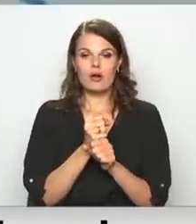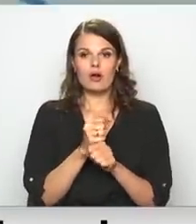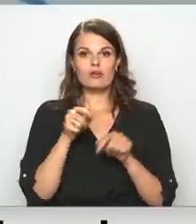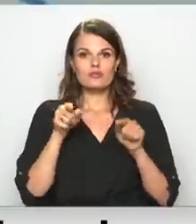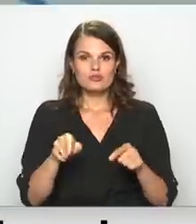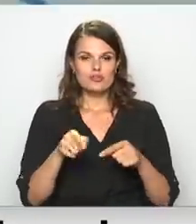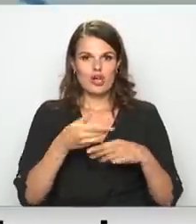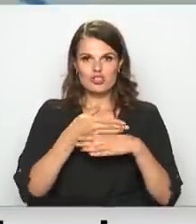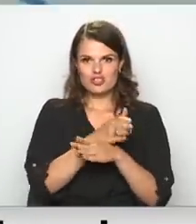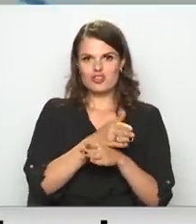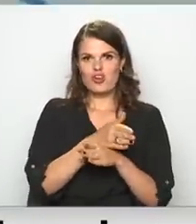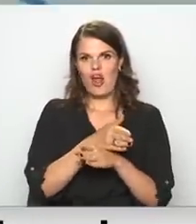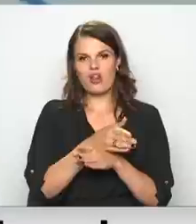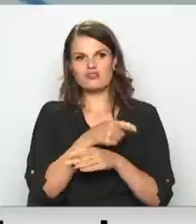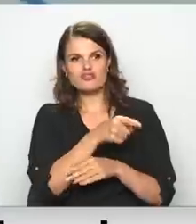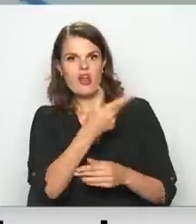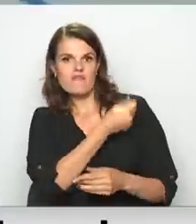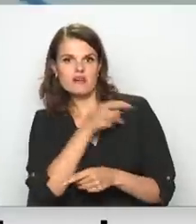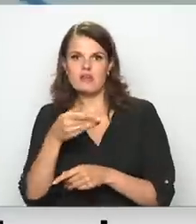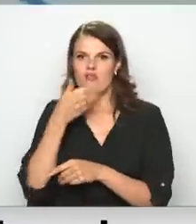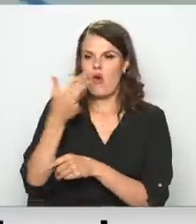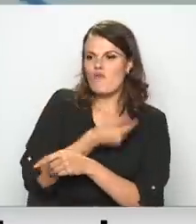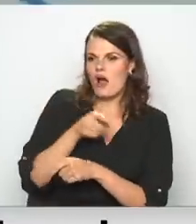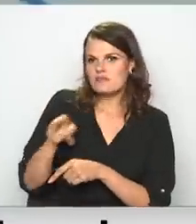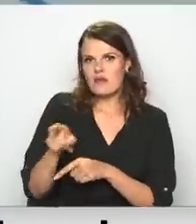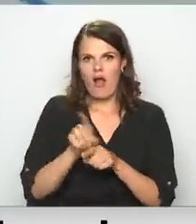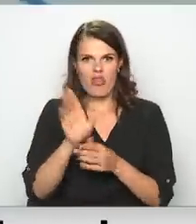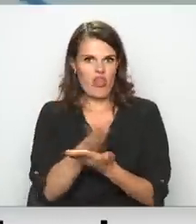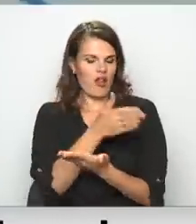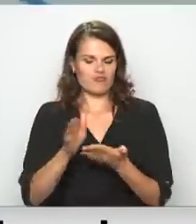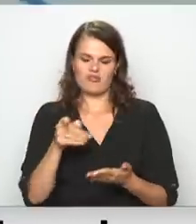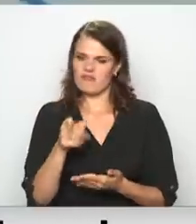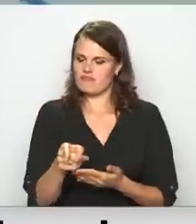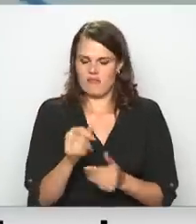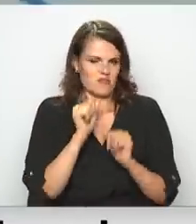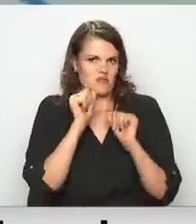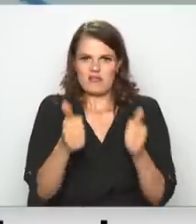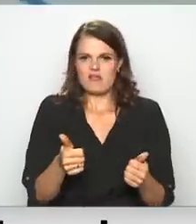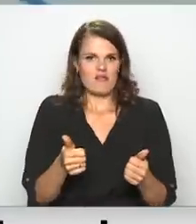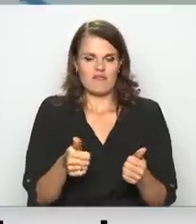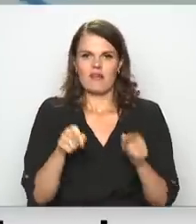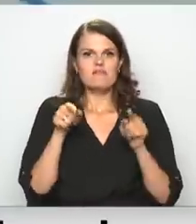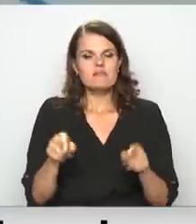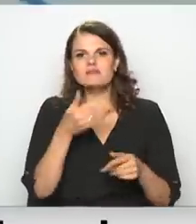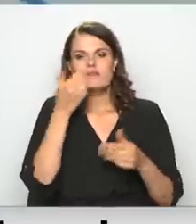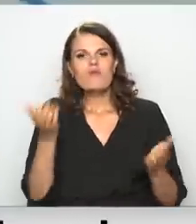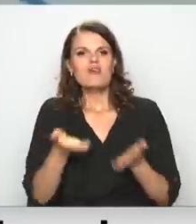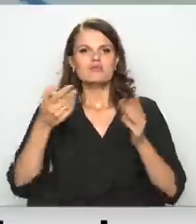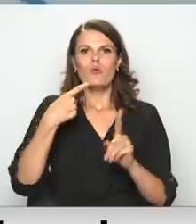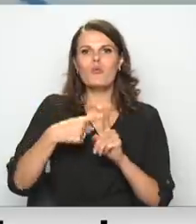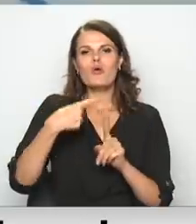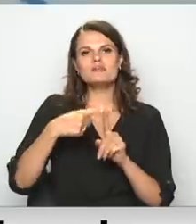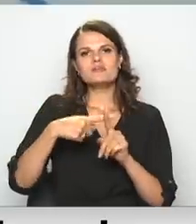šķelšana ar šādām metodēm talīšana ir nepieļaujama, jo tas neveicina pozitīvu